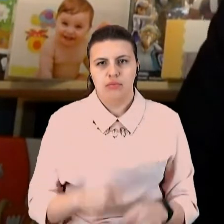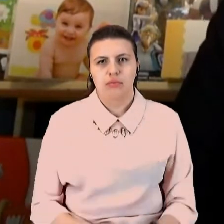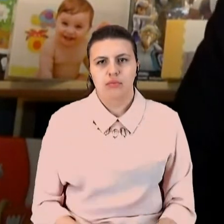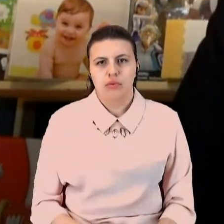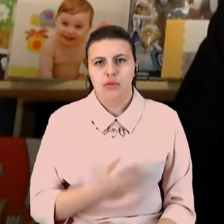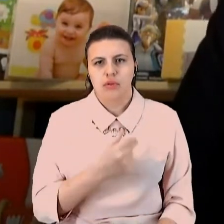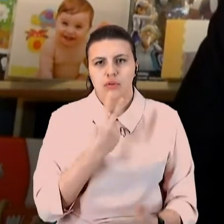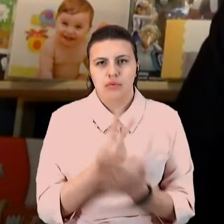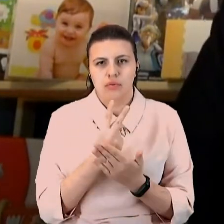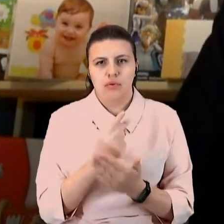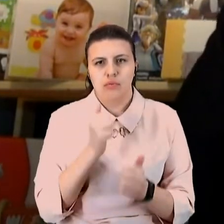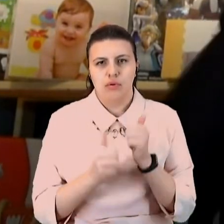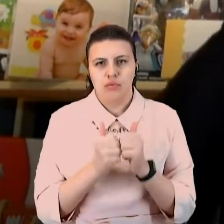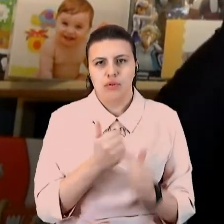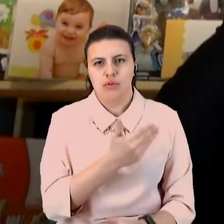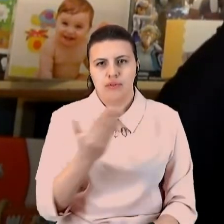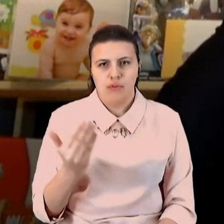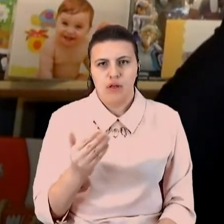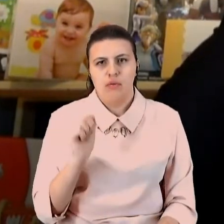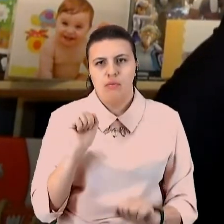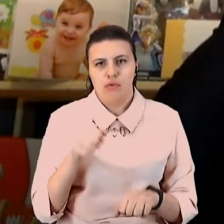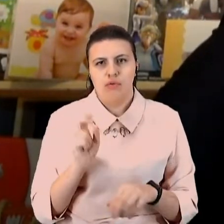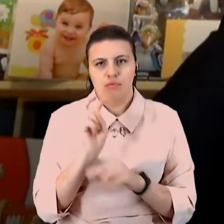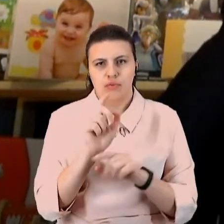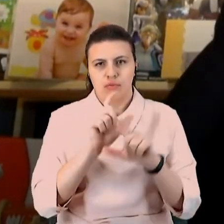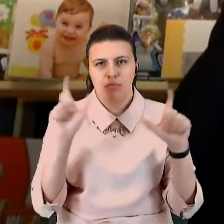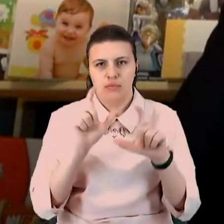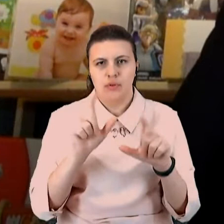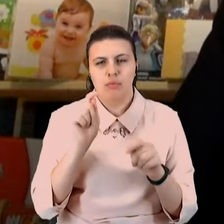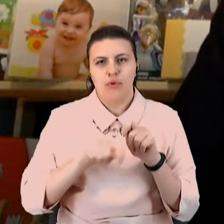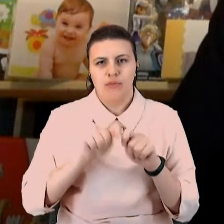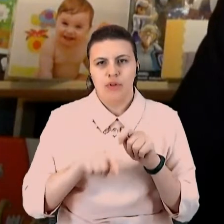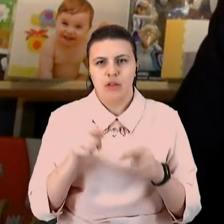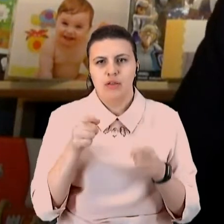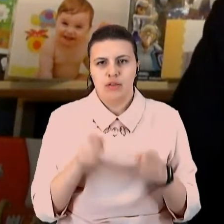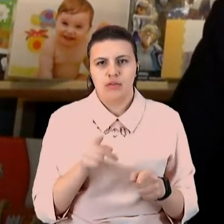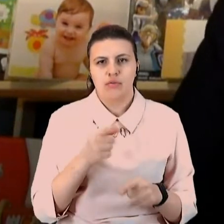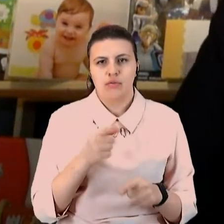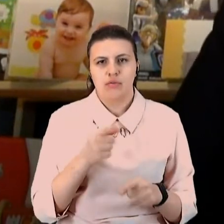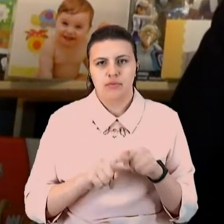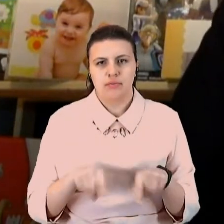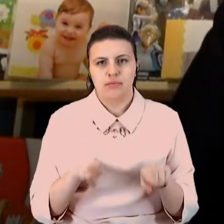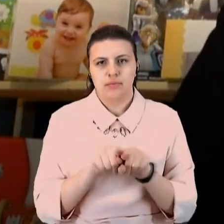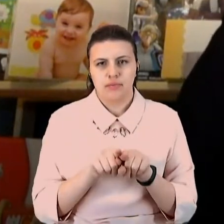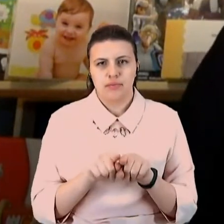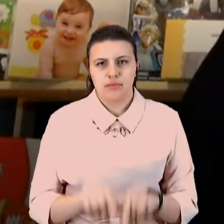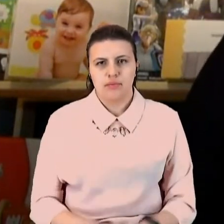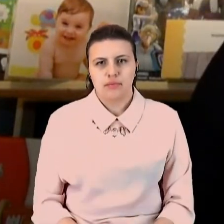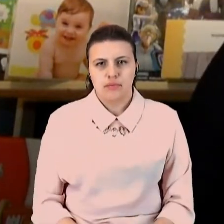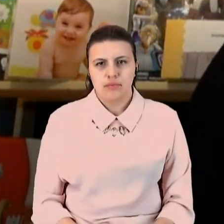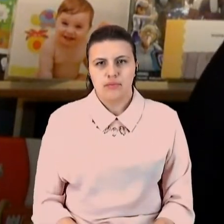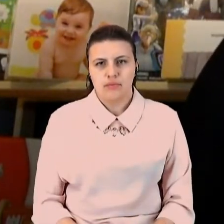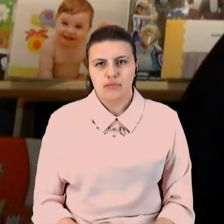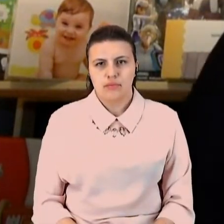кожен з вас навіть біг піти до магазину і перейти тісно. Це так. Можливо вам пощастись найти той магазин. Ви не зустрінете